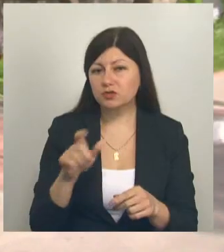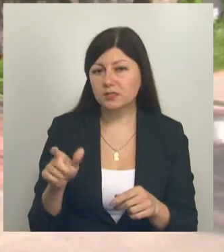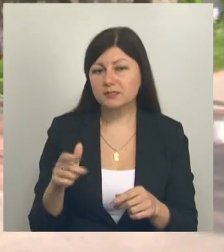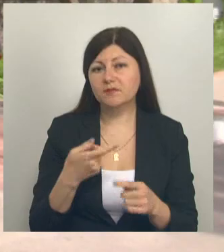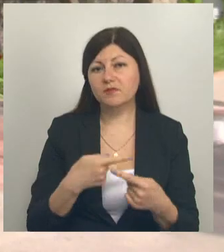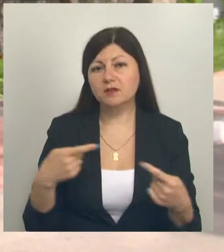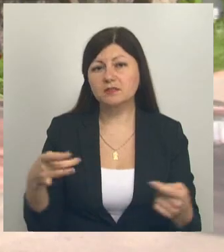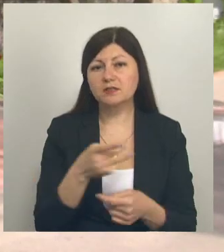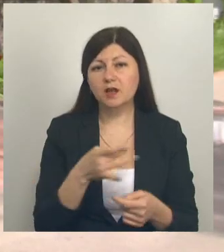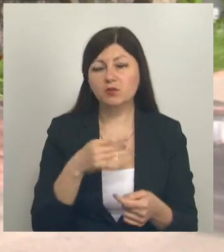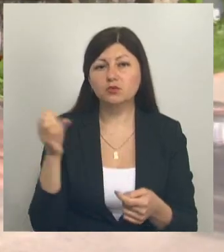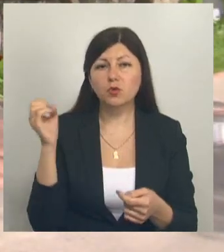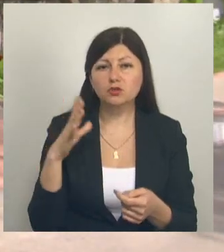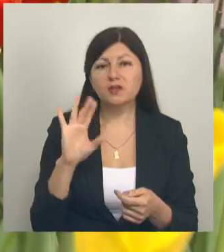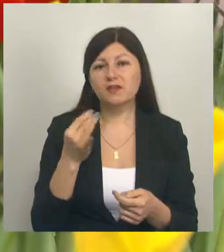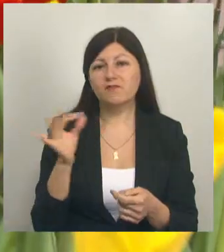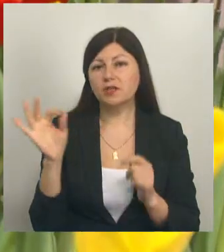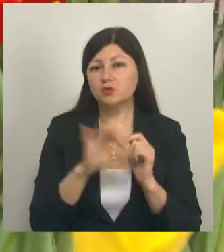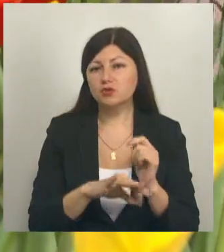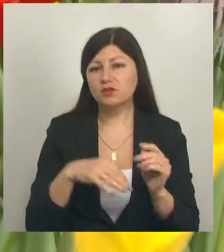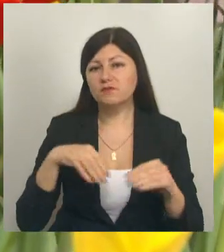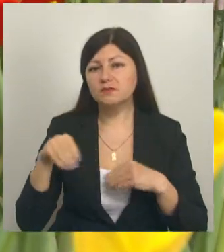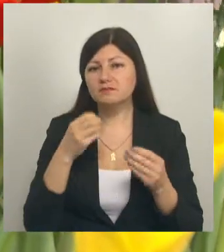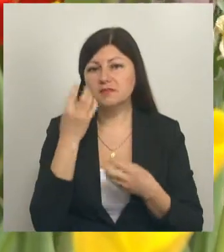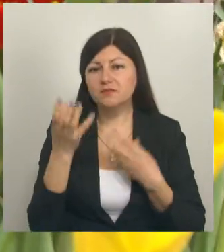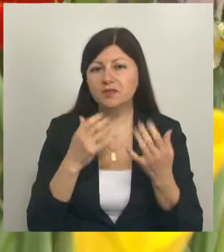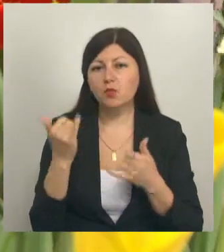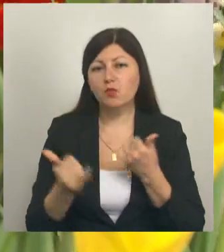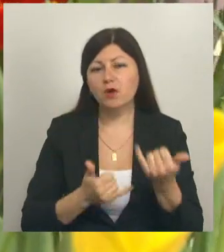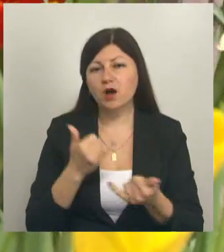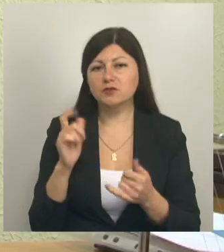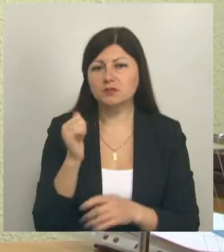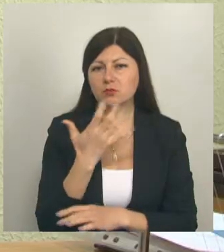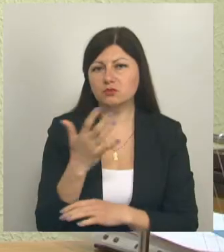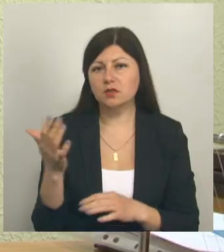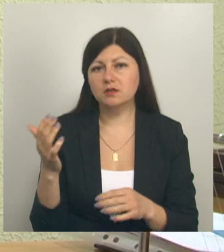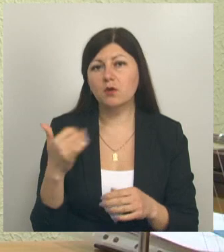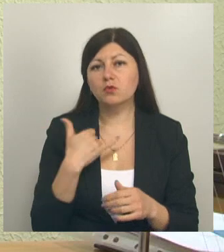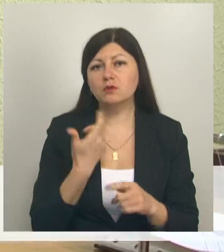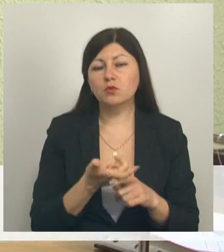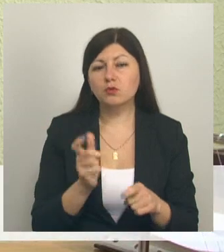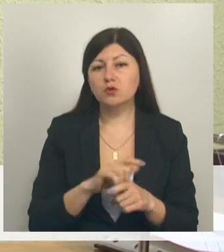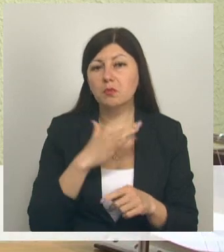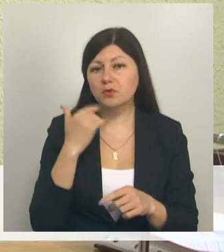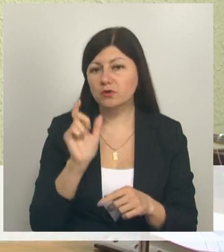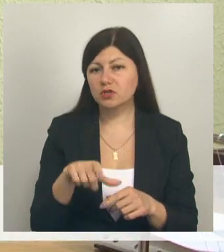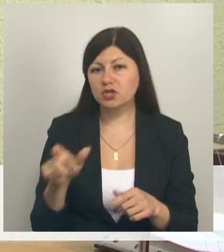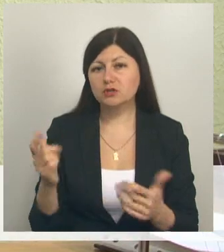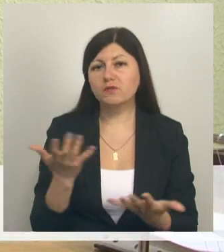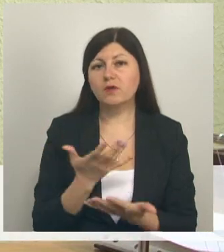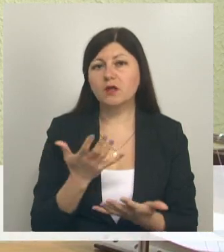В разных районах Солнечного и Восточного они высаживают цветы и ухаживают за кустарниками. У нас очень много жильцов, которые